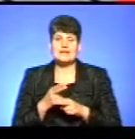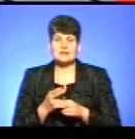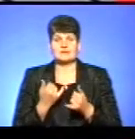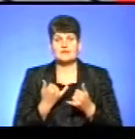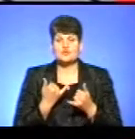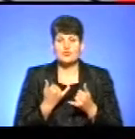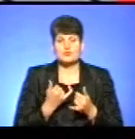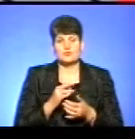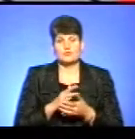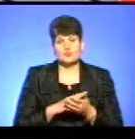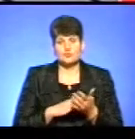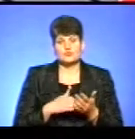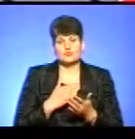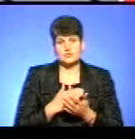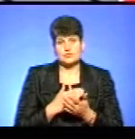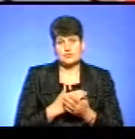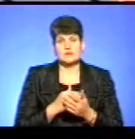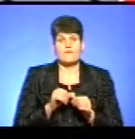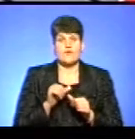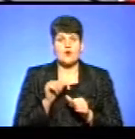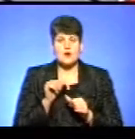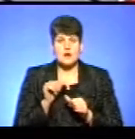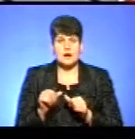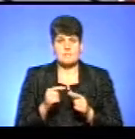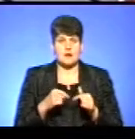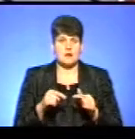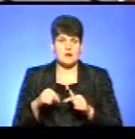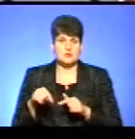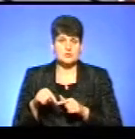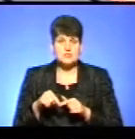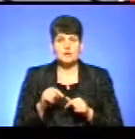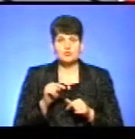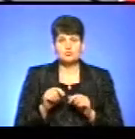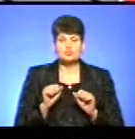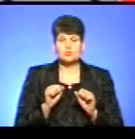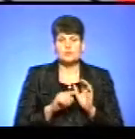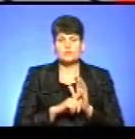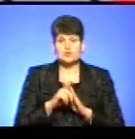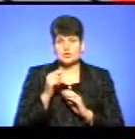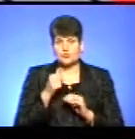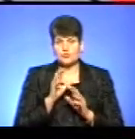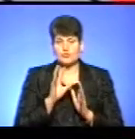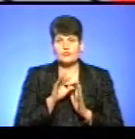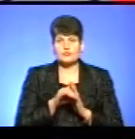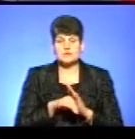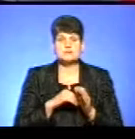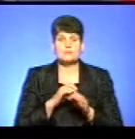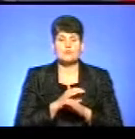сьогодні ще продовжують функціонувати в окремих галузях. Саме тому уряд і на початку року вніс такий, знаєте,